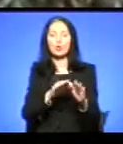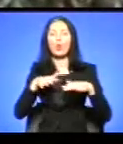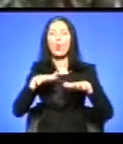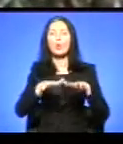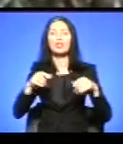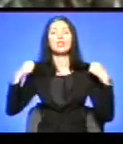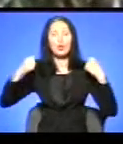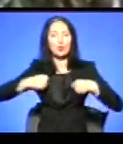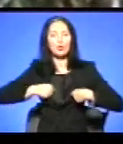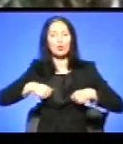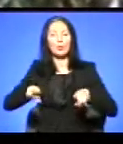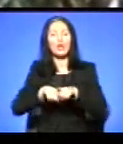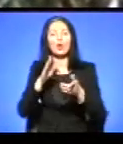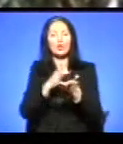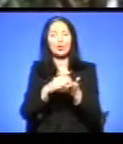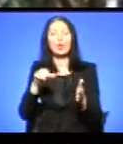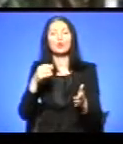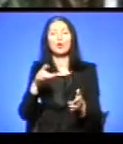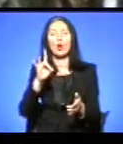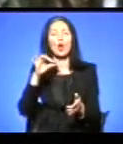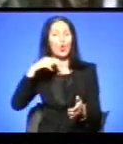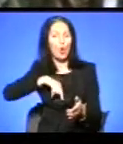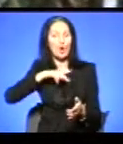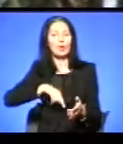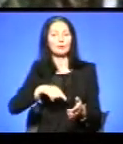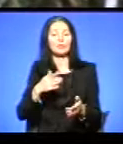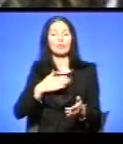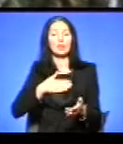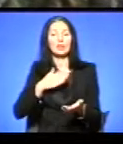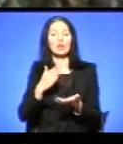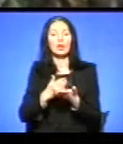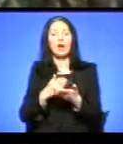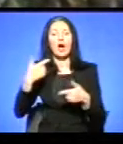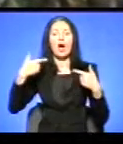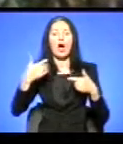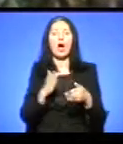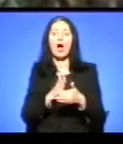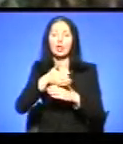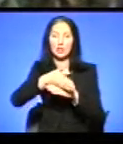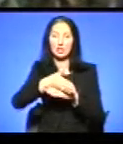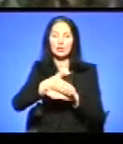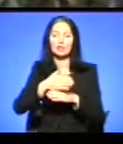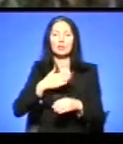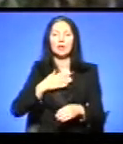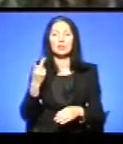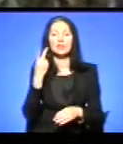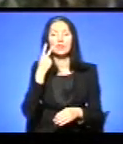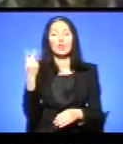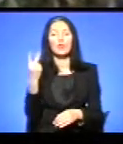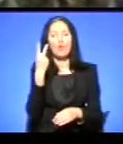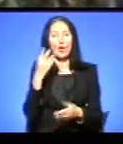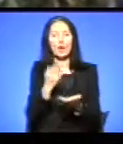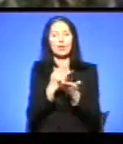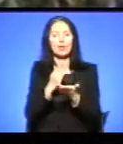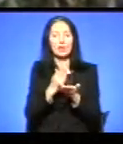роль, в нас є два марсіанина – гіс і тріс. Я гіс, ми завжди двоє, всюди на